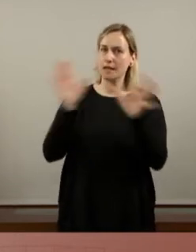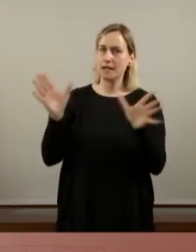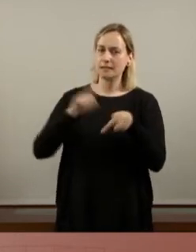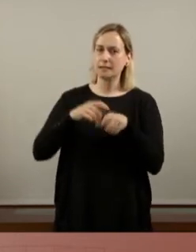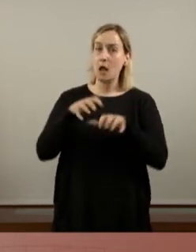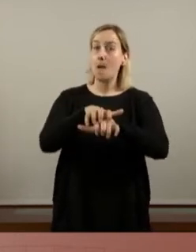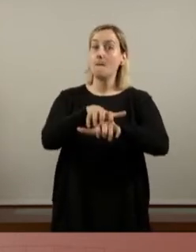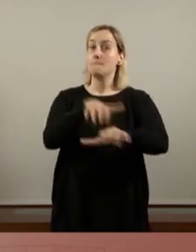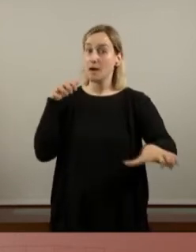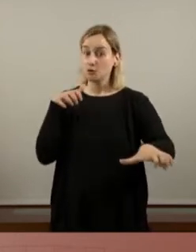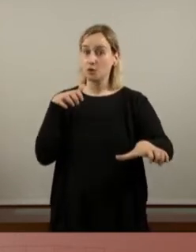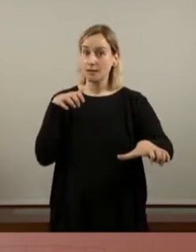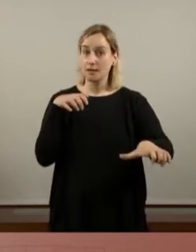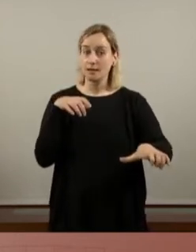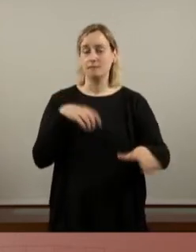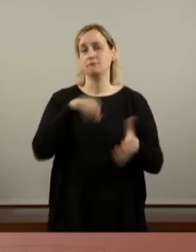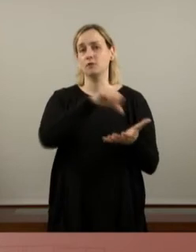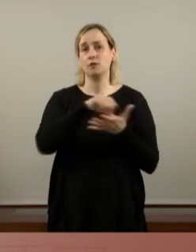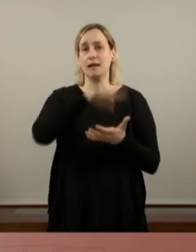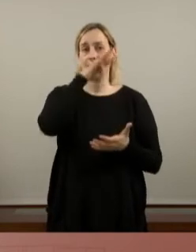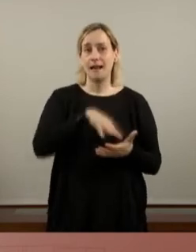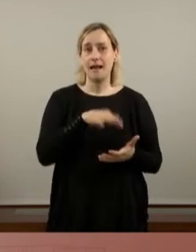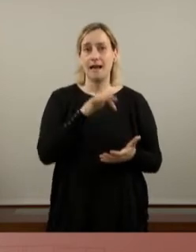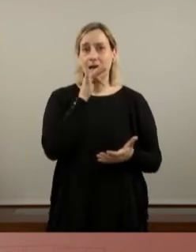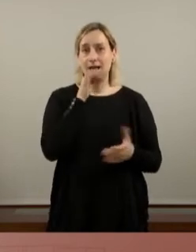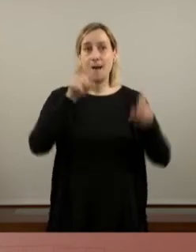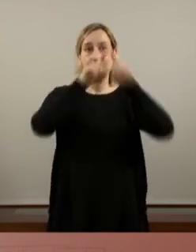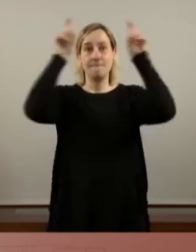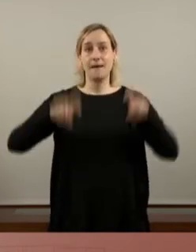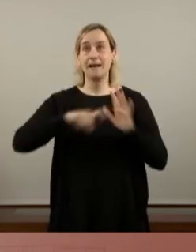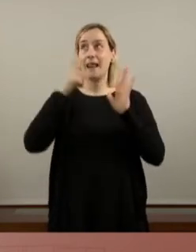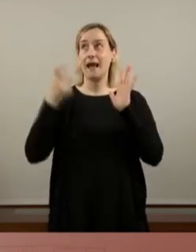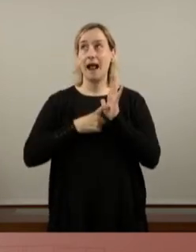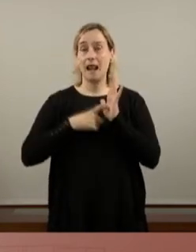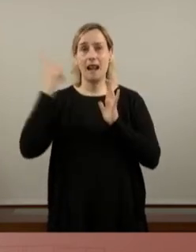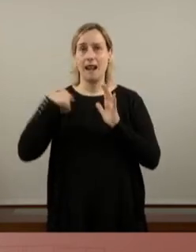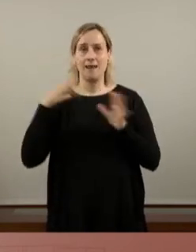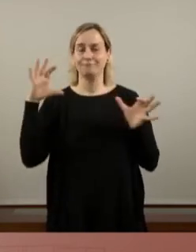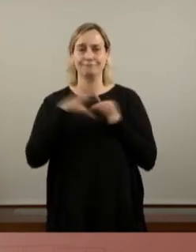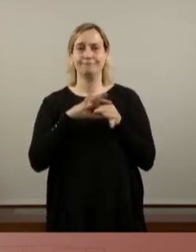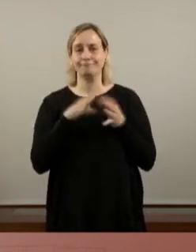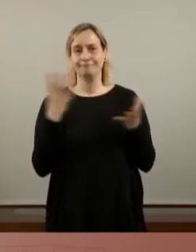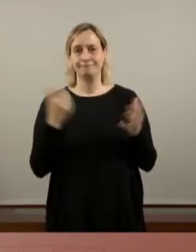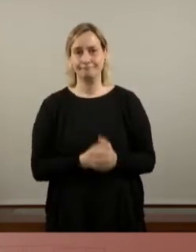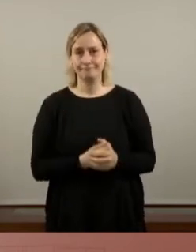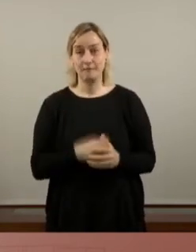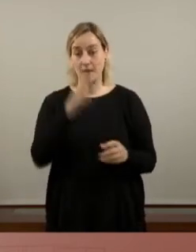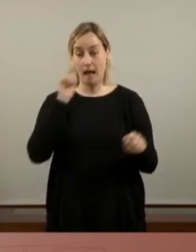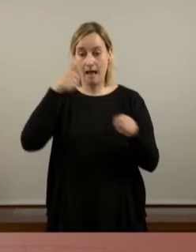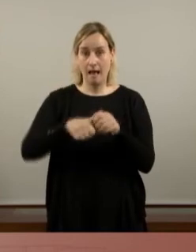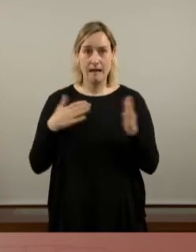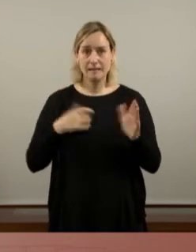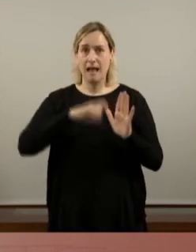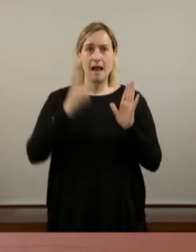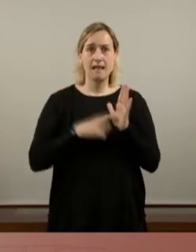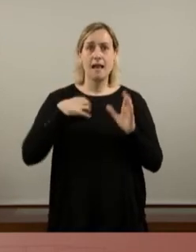àmpliament majoritàries a la societat catalana que no caben en el marc legal del règim. Hem vist, de fet, com en els darrers anys desenes de